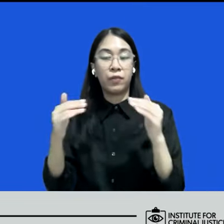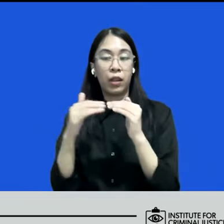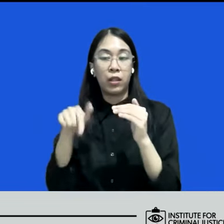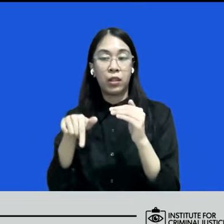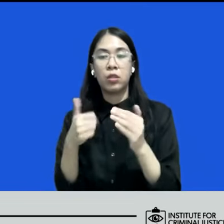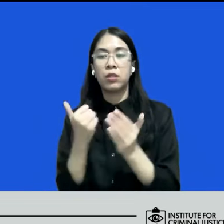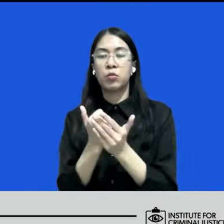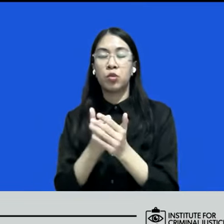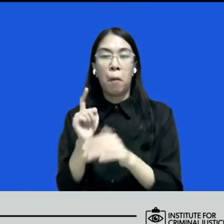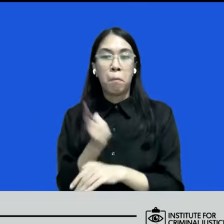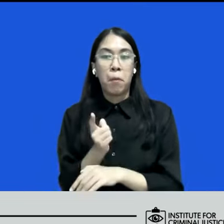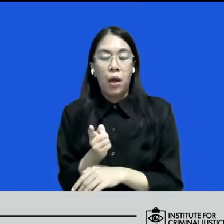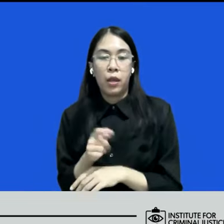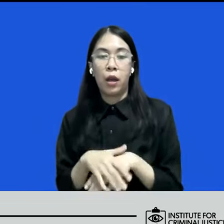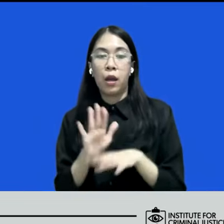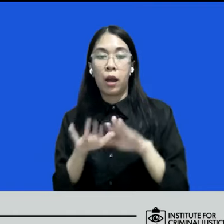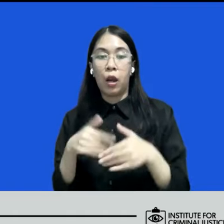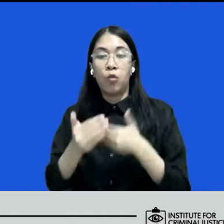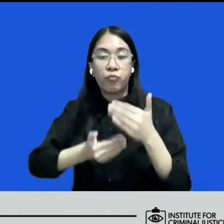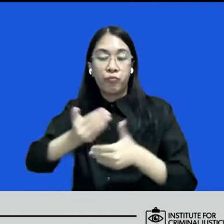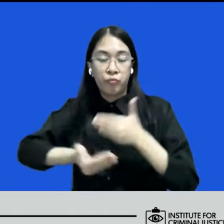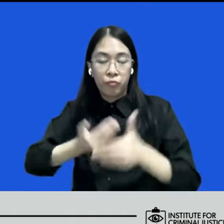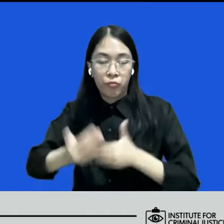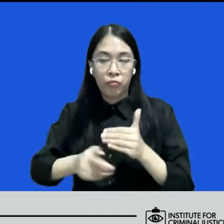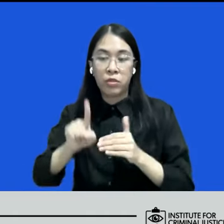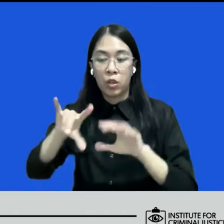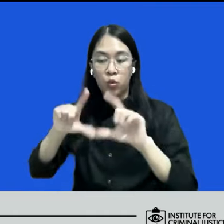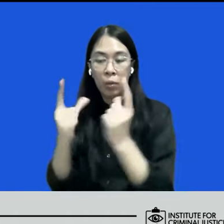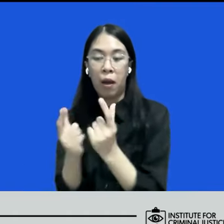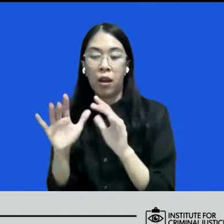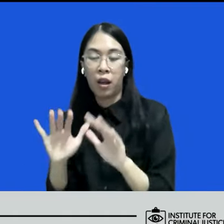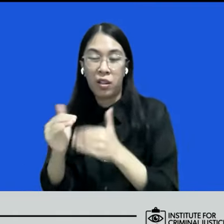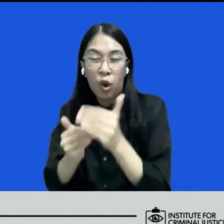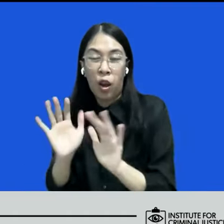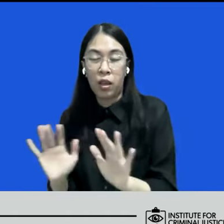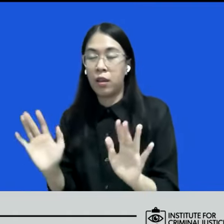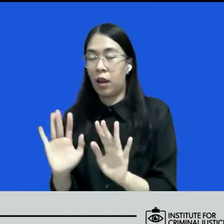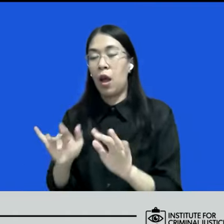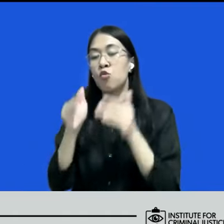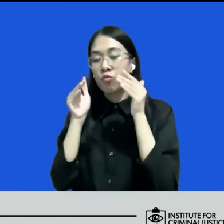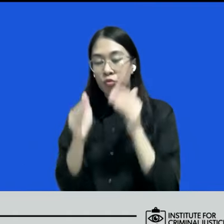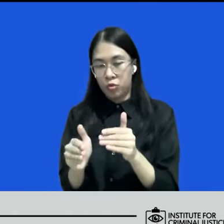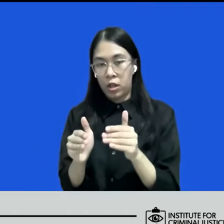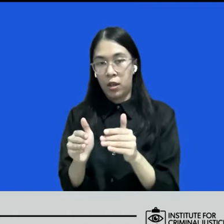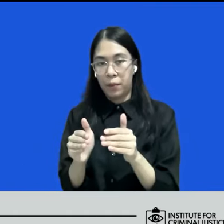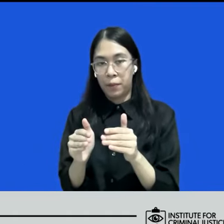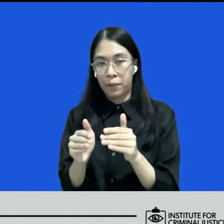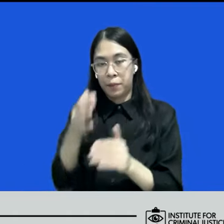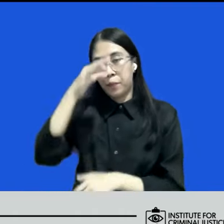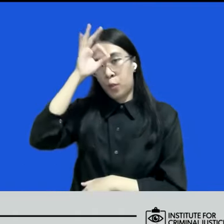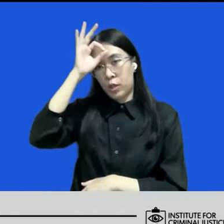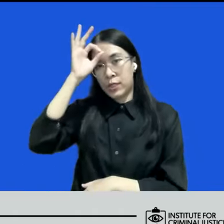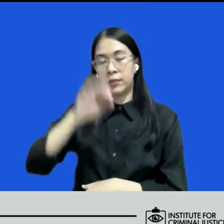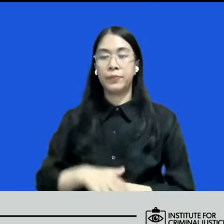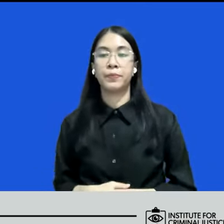berbahaya jika dikelola oleh satu lembaga saja khususnya dalam hal ini adalah kepolisian